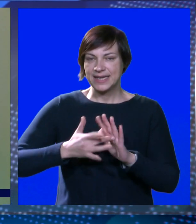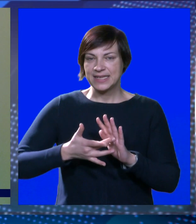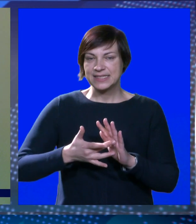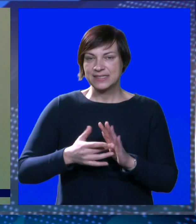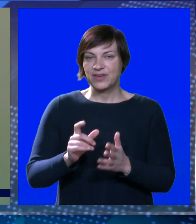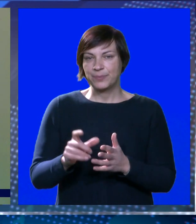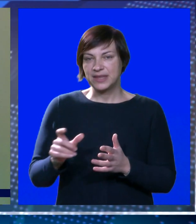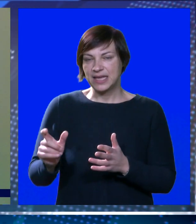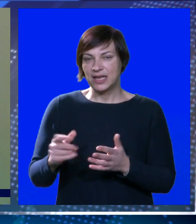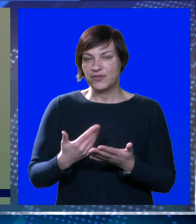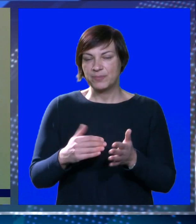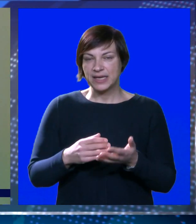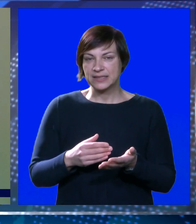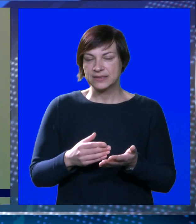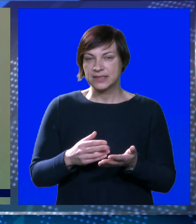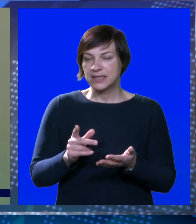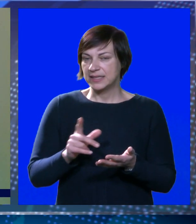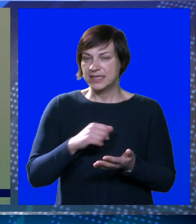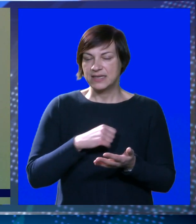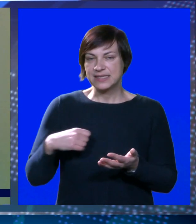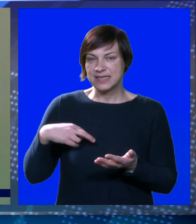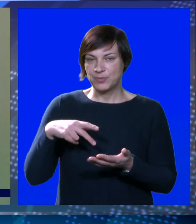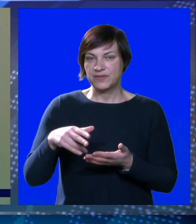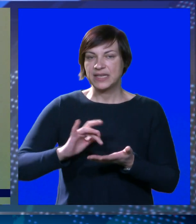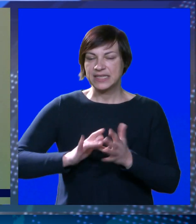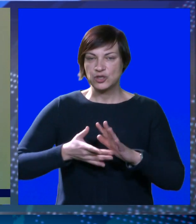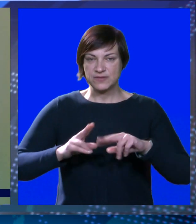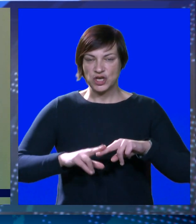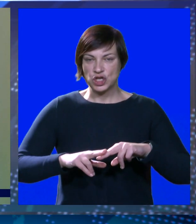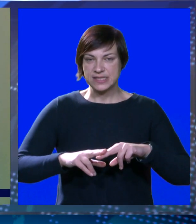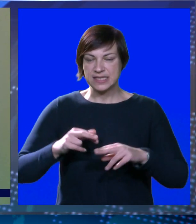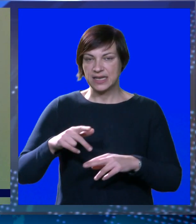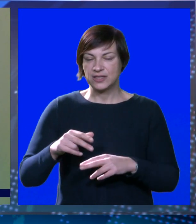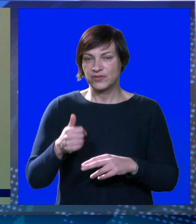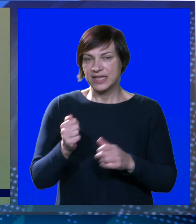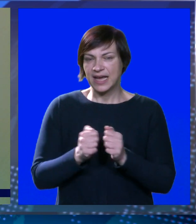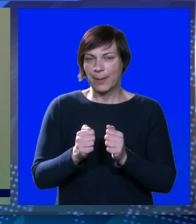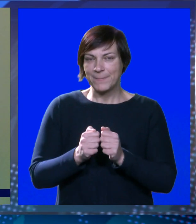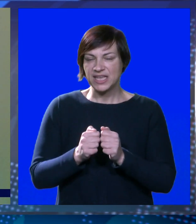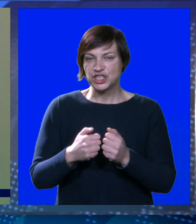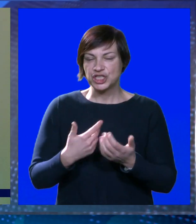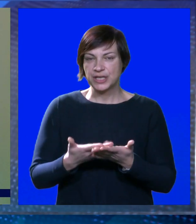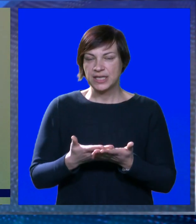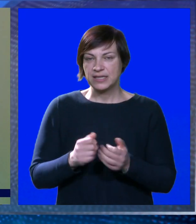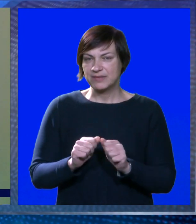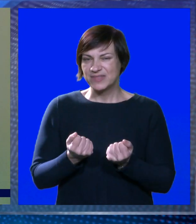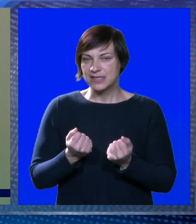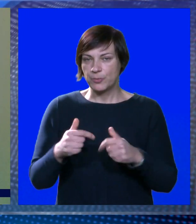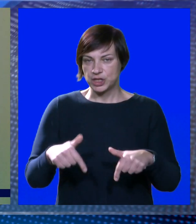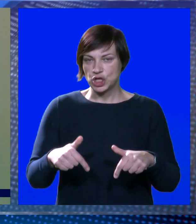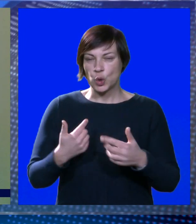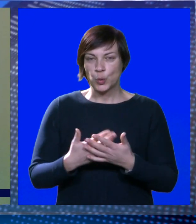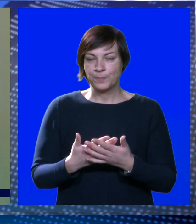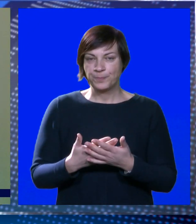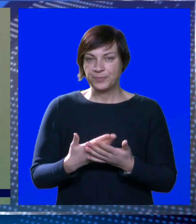svim dijelovima gdje se kreću, ne samo invalidije, nego i svi ostali. Dovoljno ti je jedan kamenčić da slomiješ nogu,